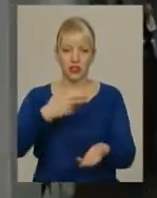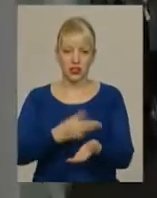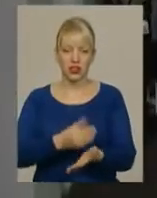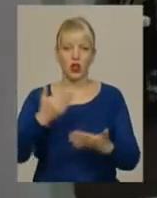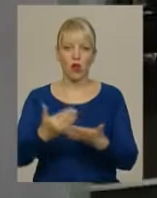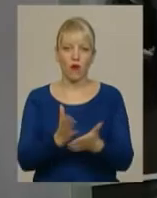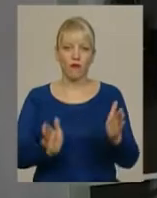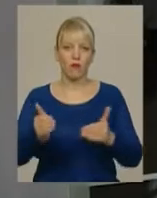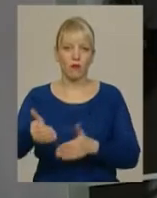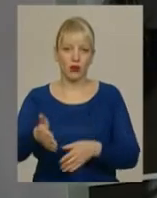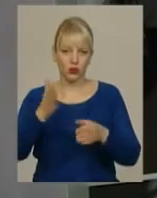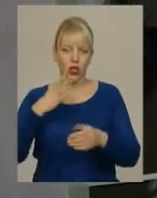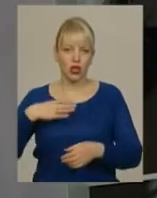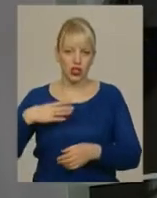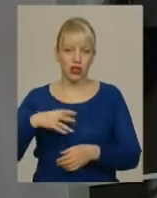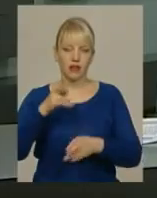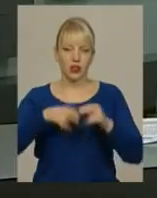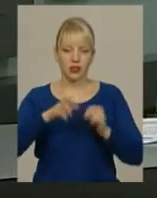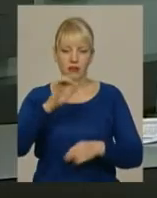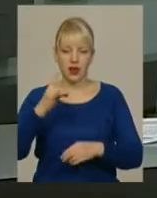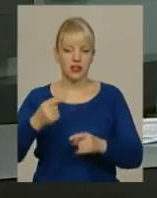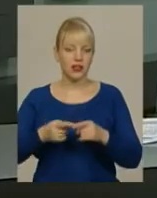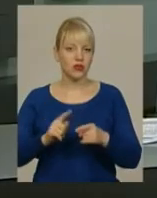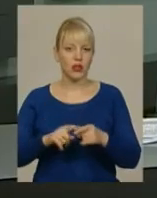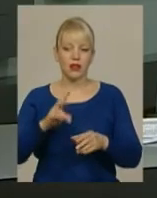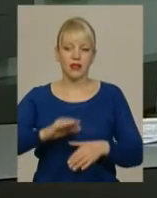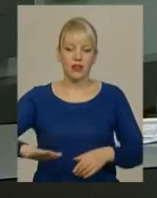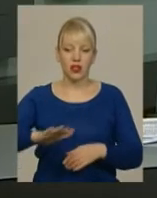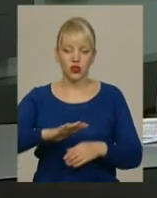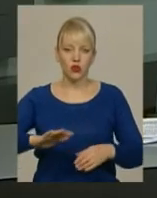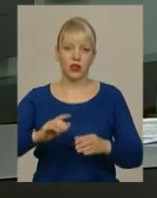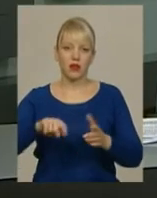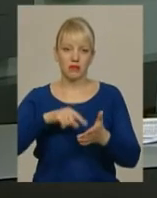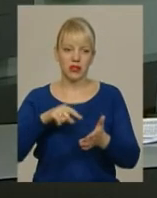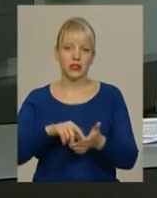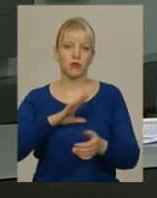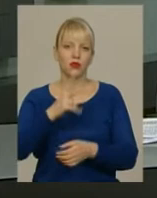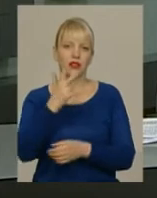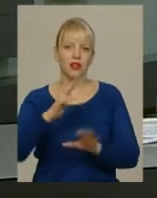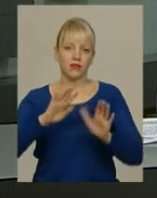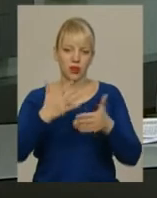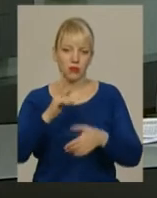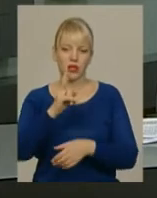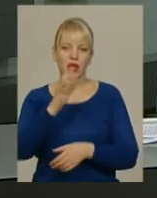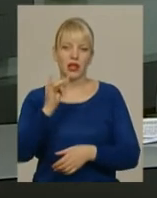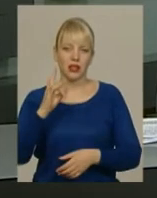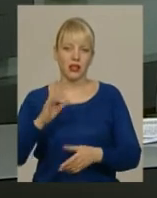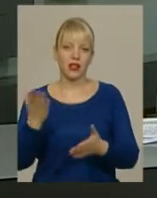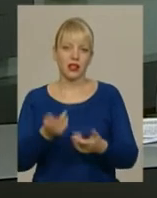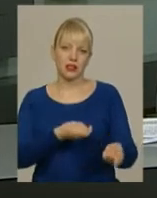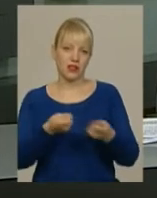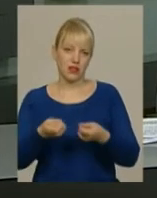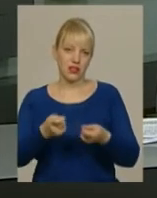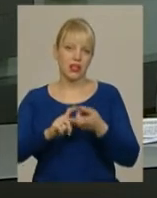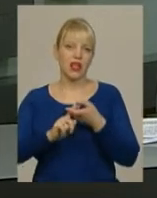березні. І ця пауза не критична, бо на території міста зафіксували три випадки захворюваності на кір і ті інфекції завезені з інших